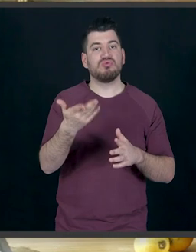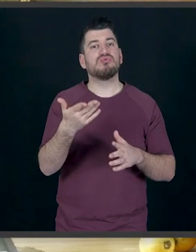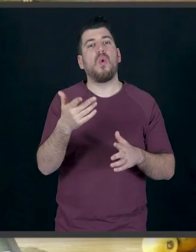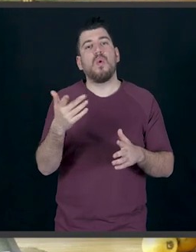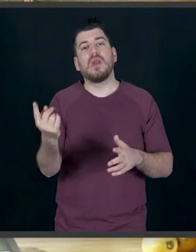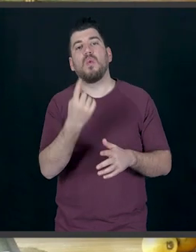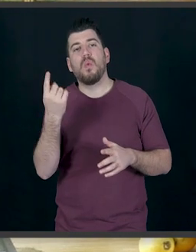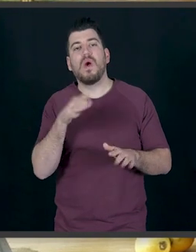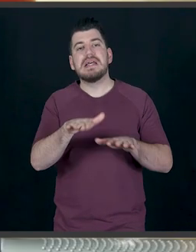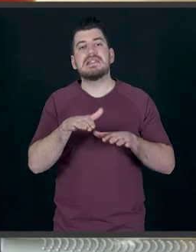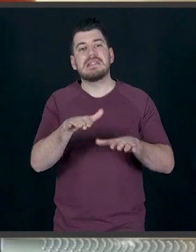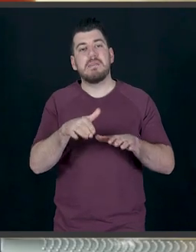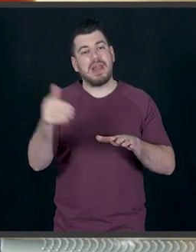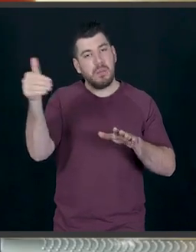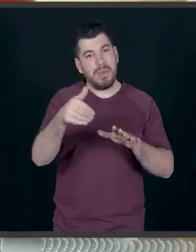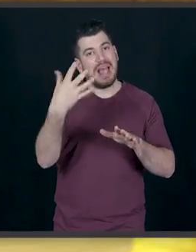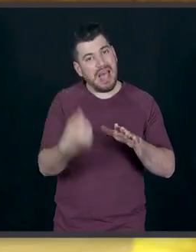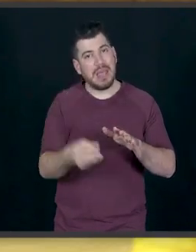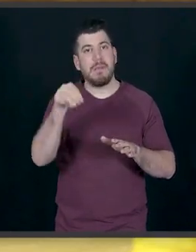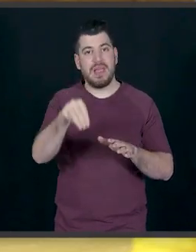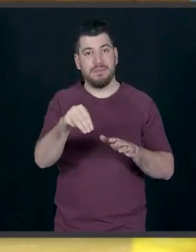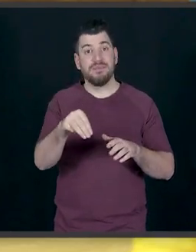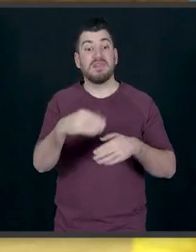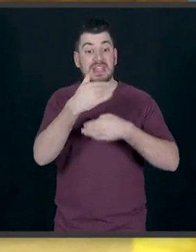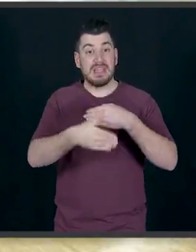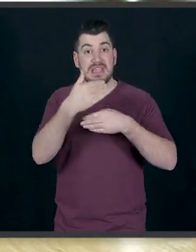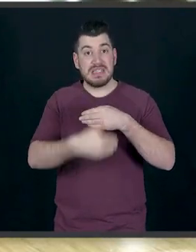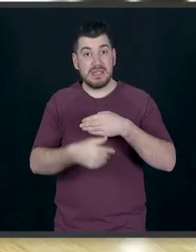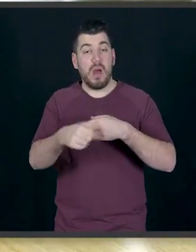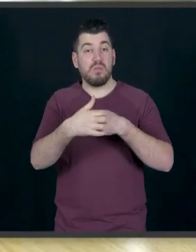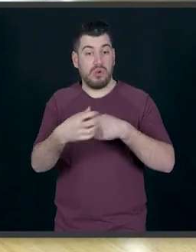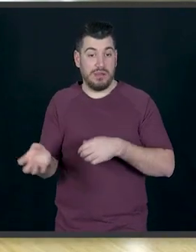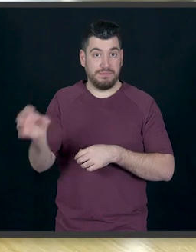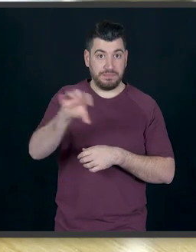έχουμε ζυμάρια που να έχουν μέσα μαγιά. Θα προσθέσω το ξύσμα από ένα πορτοκάλι.